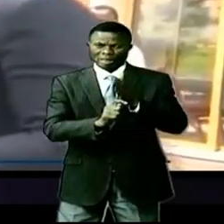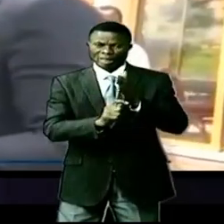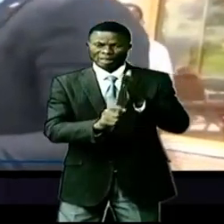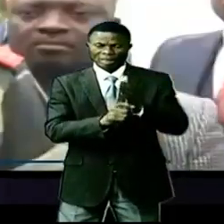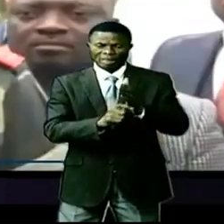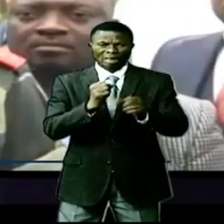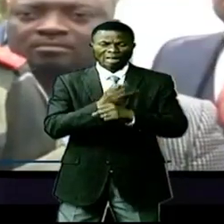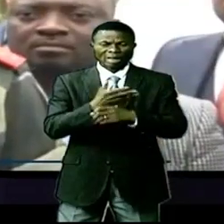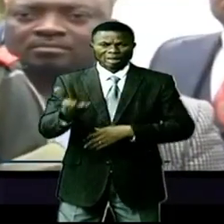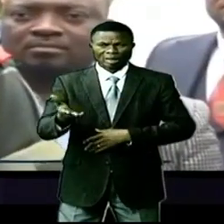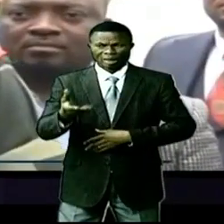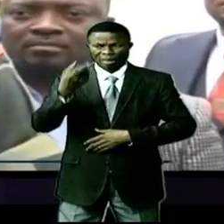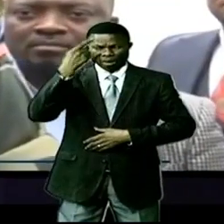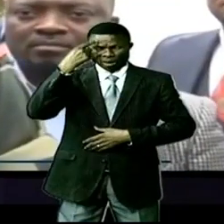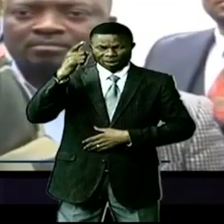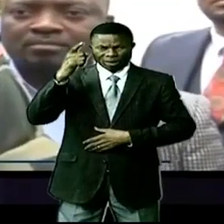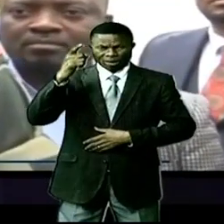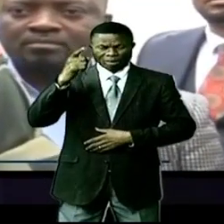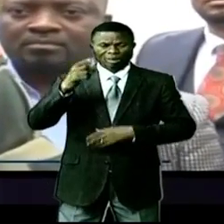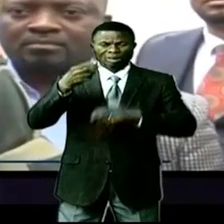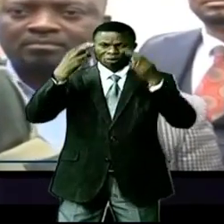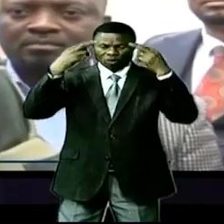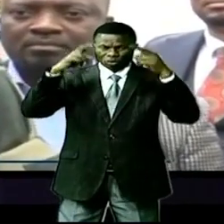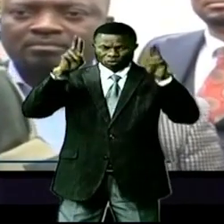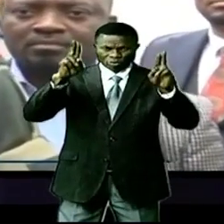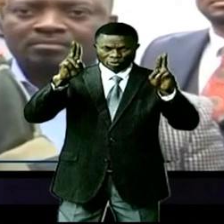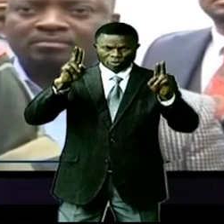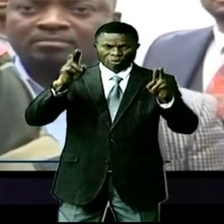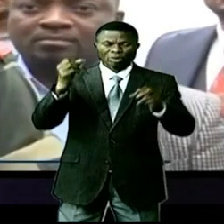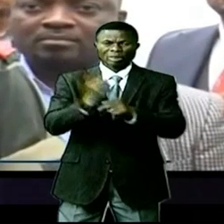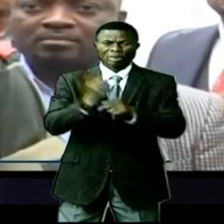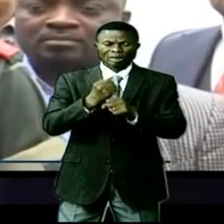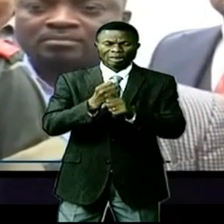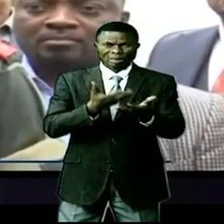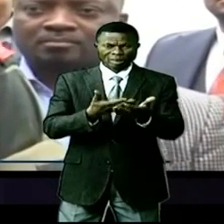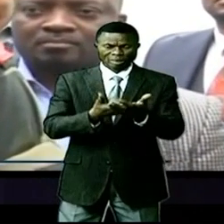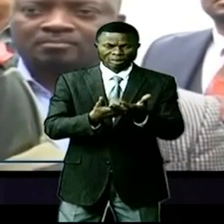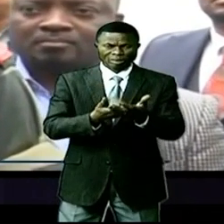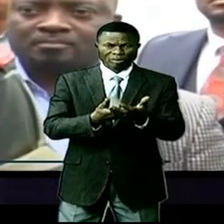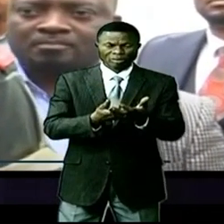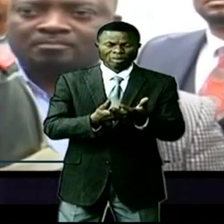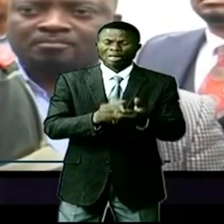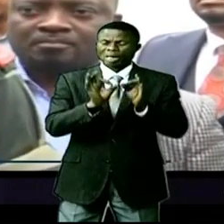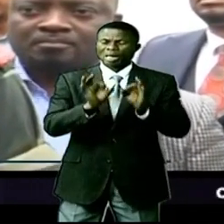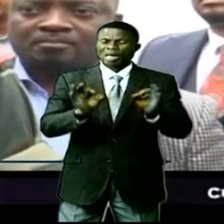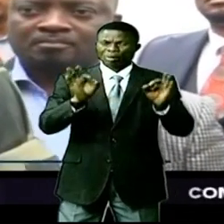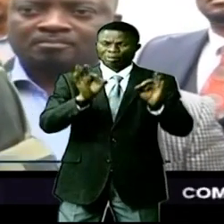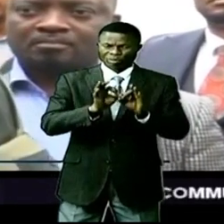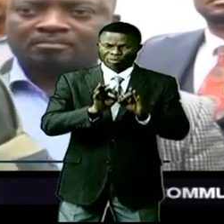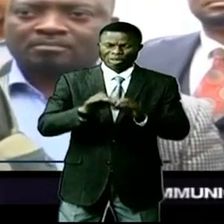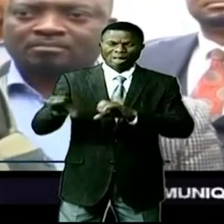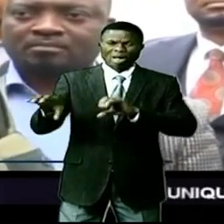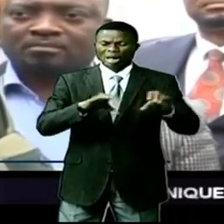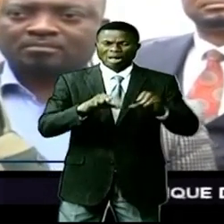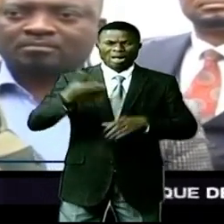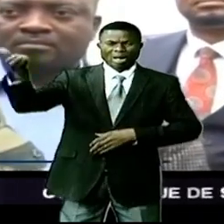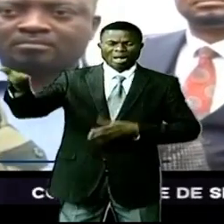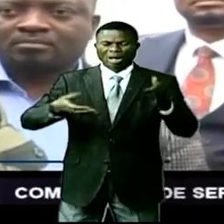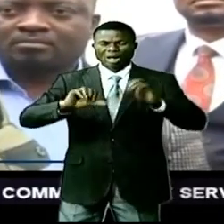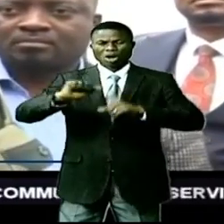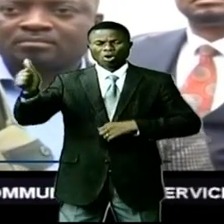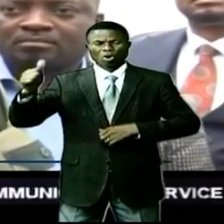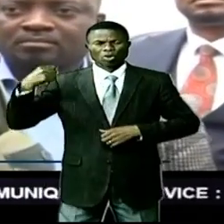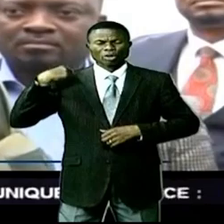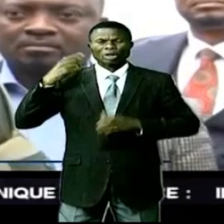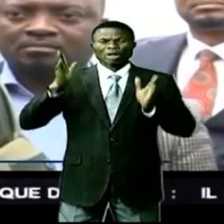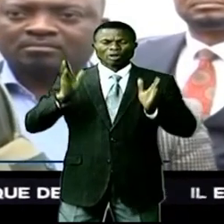mettre en place pour réussir cette activité de grande importance qui est l'activité qui va accueillir l'autre gouverneur,